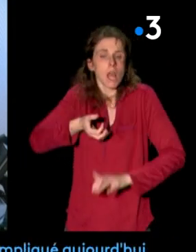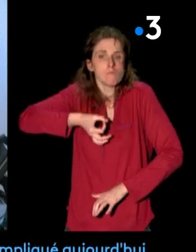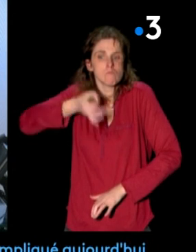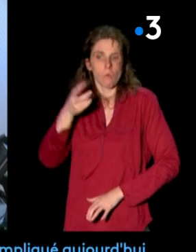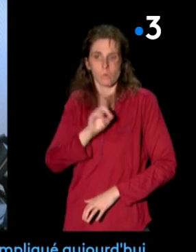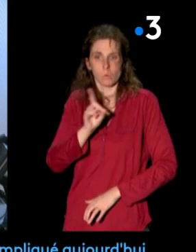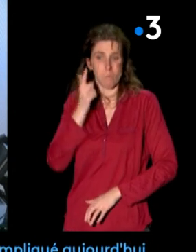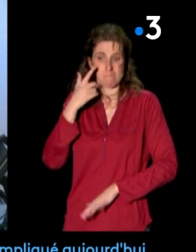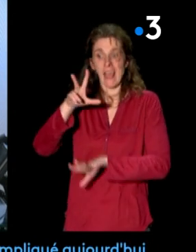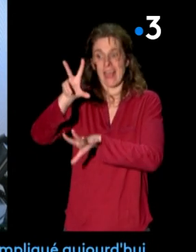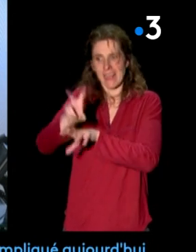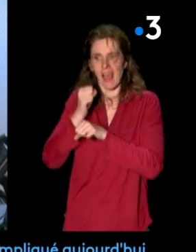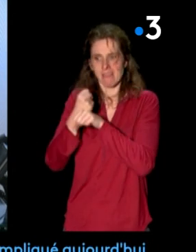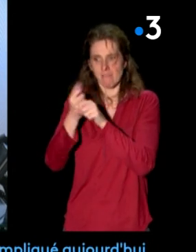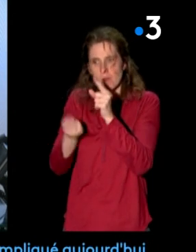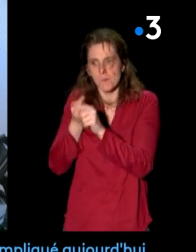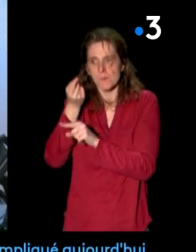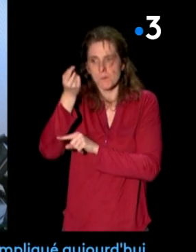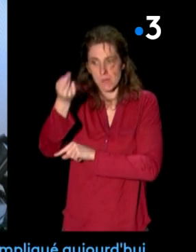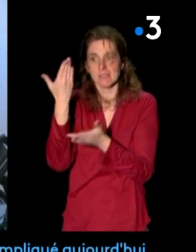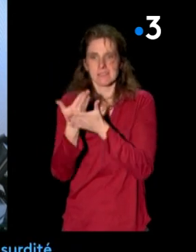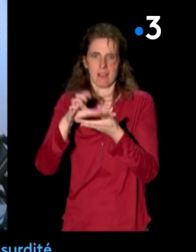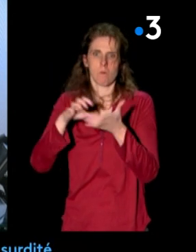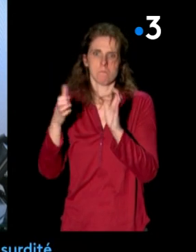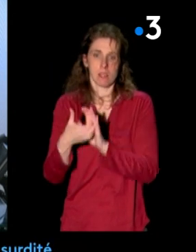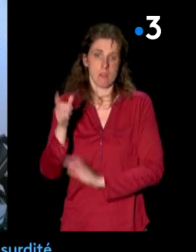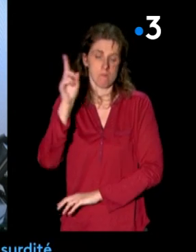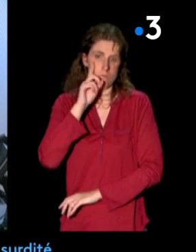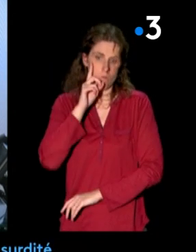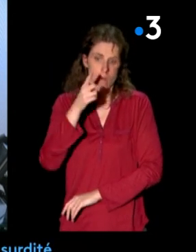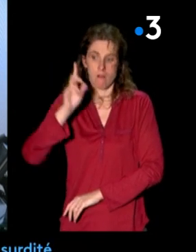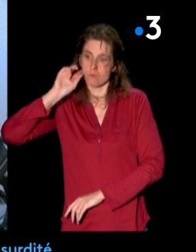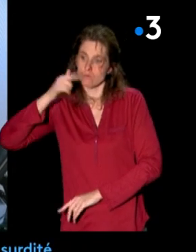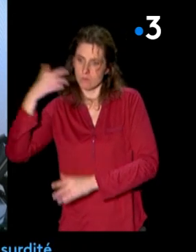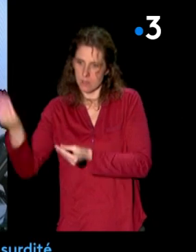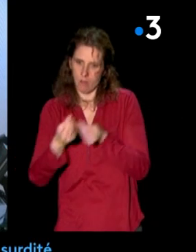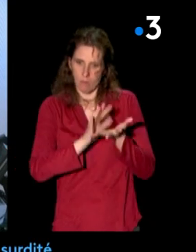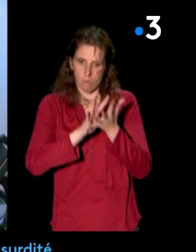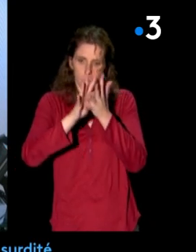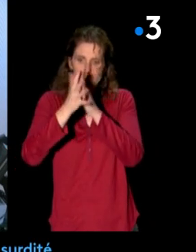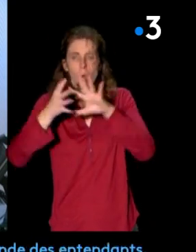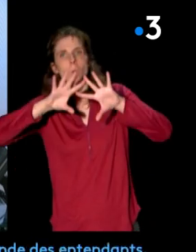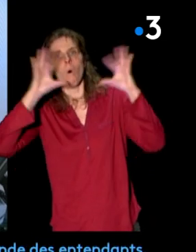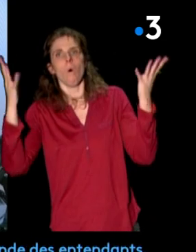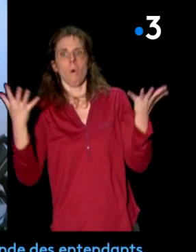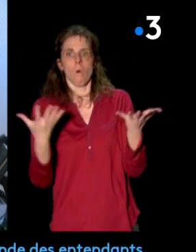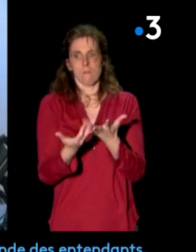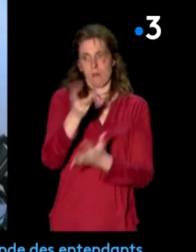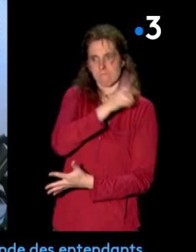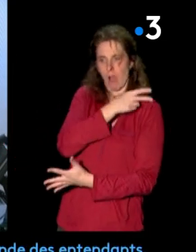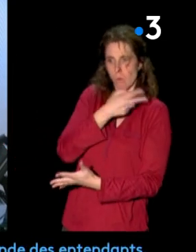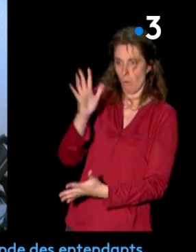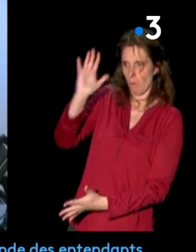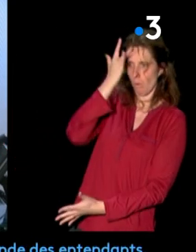C'est la manière dans le poste qui est plus compliquée finalement aujourd'hui, parce que les conséquences de la surdité, effectivement, qui sont globalement peu